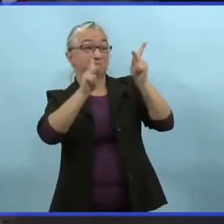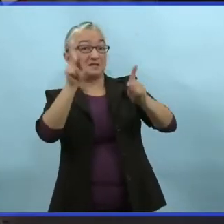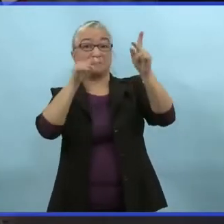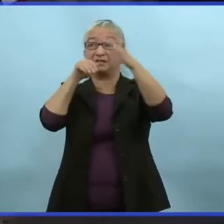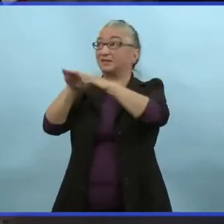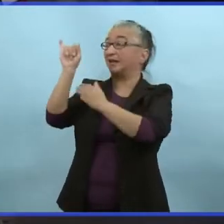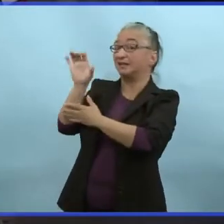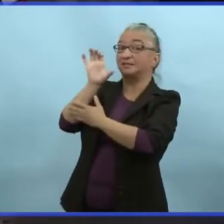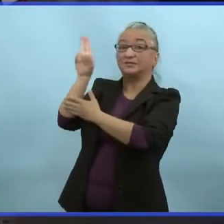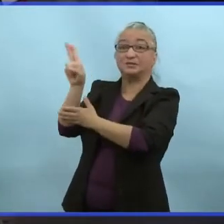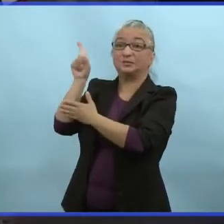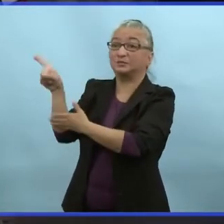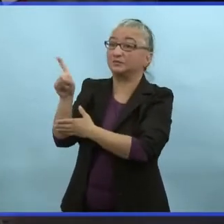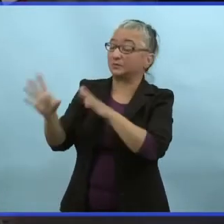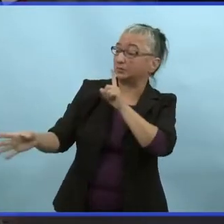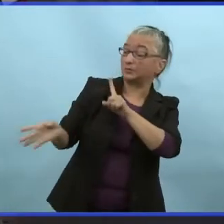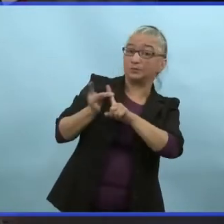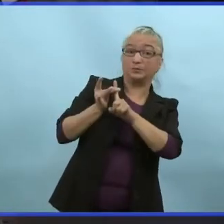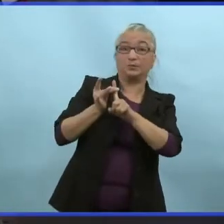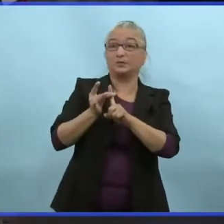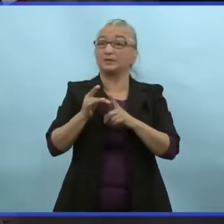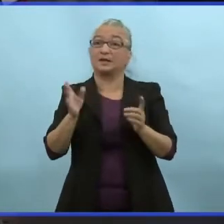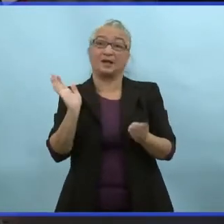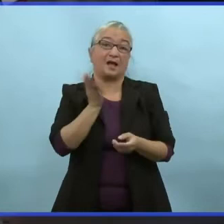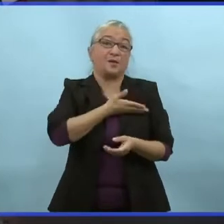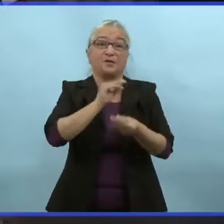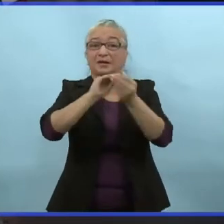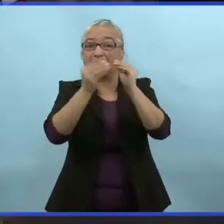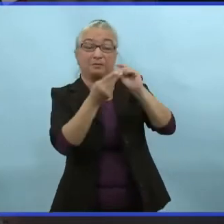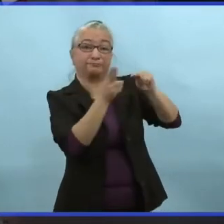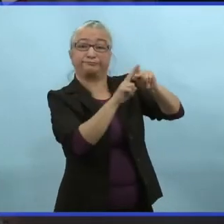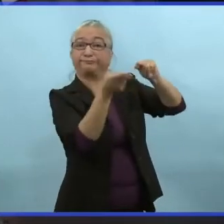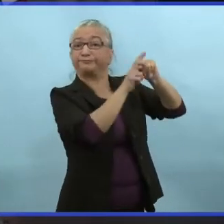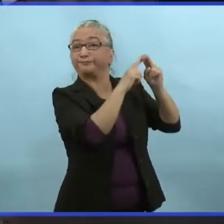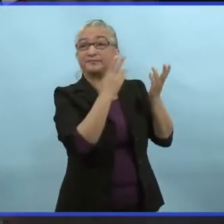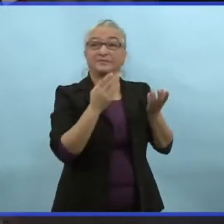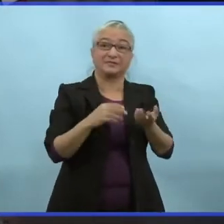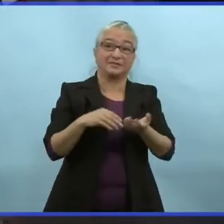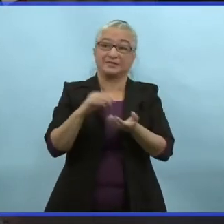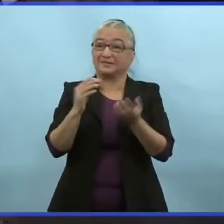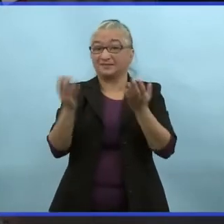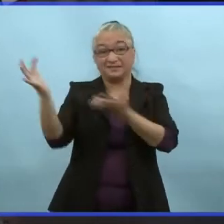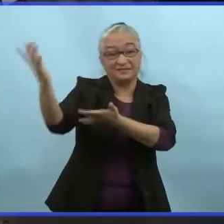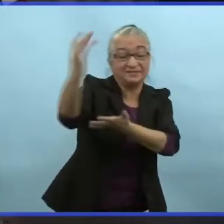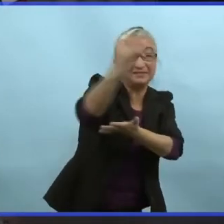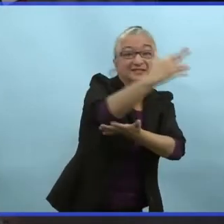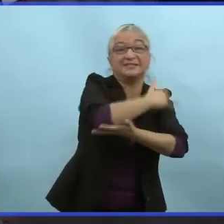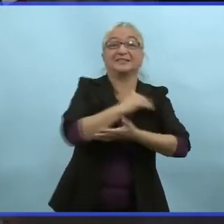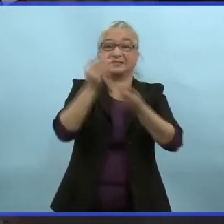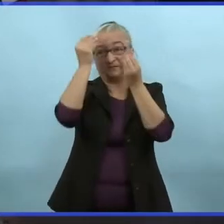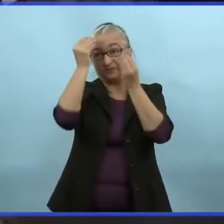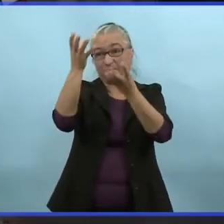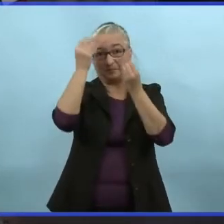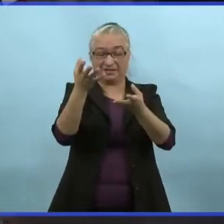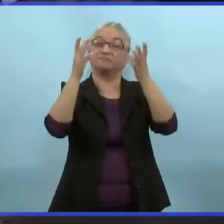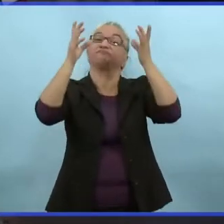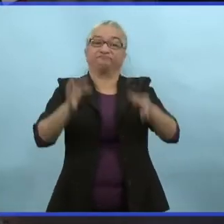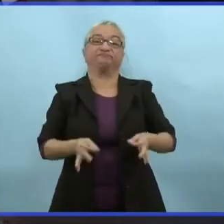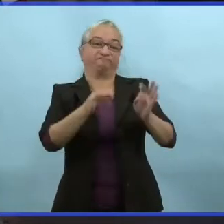la pression sur notre système de santé. Et c'est ça qui va nous aider à déterminer les prochaines étapes, tandis que nous allons de l'avant.